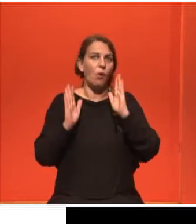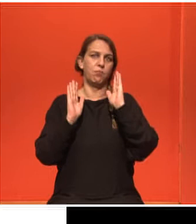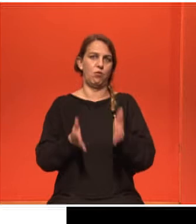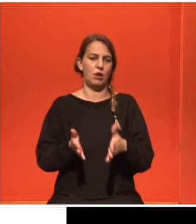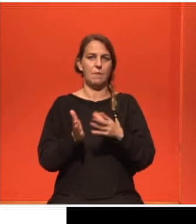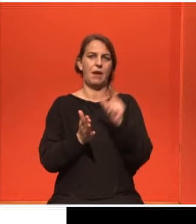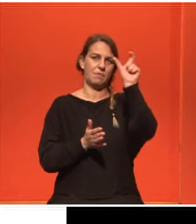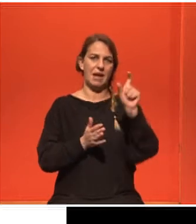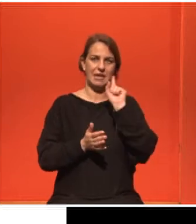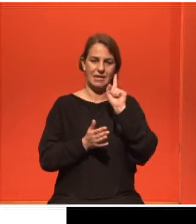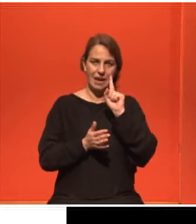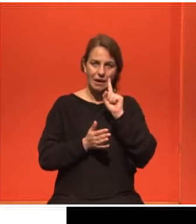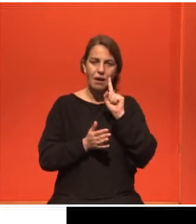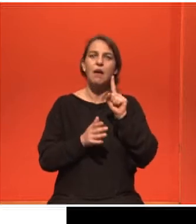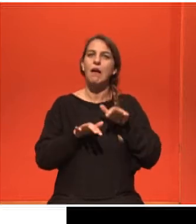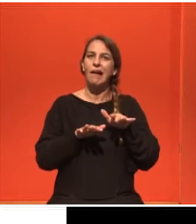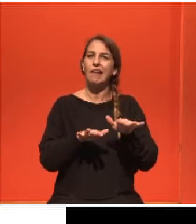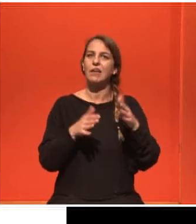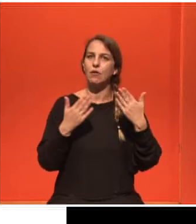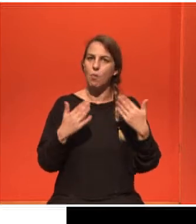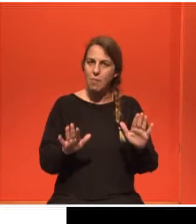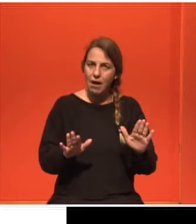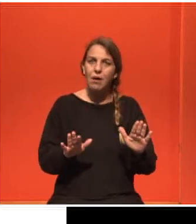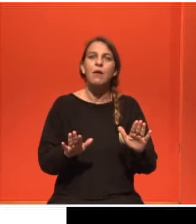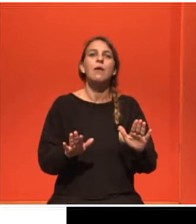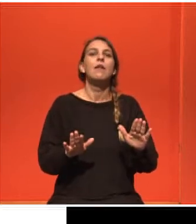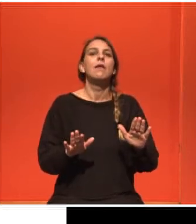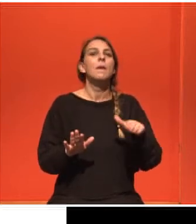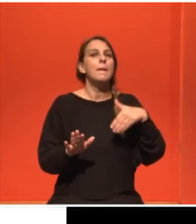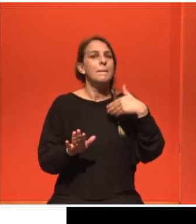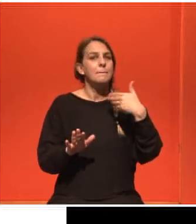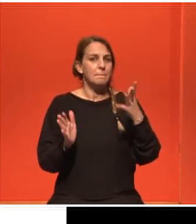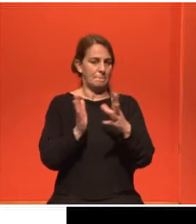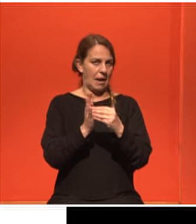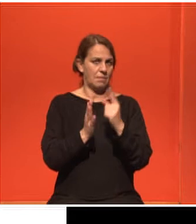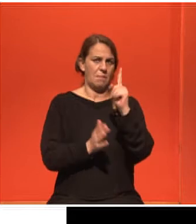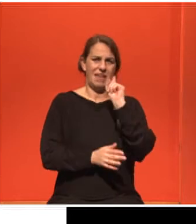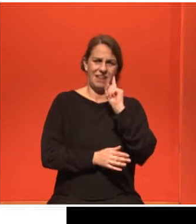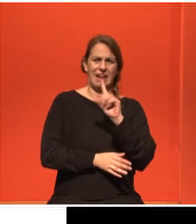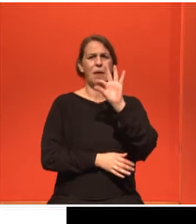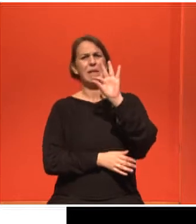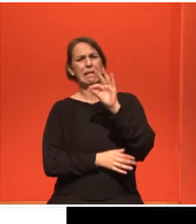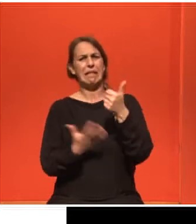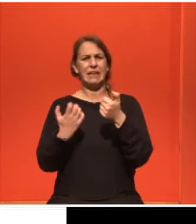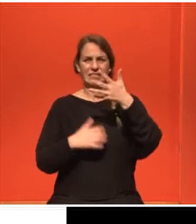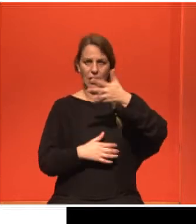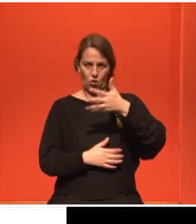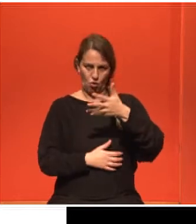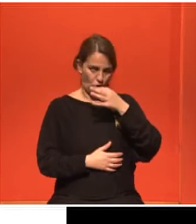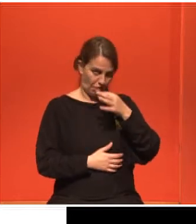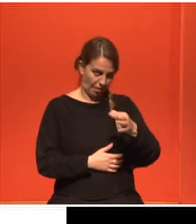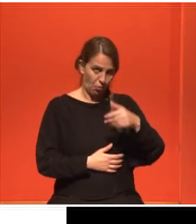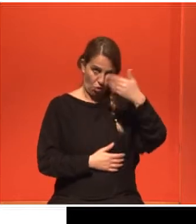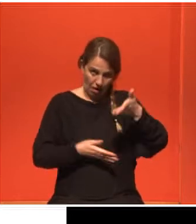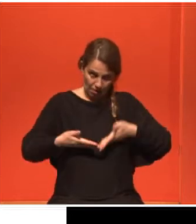έχει πιθανότητα επίτευξης εγκυμοσύνης, δεν μπορεί να προσφέρουμε διατήρησης γονιμότητας σε μια ασθενή η οποία είναι 50 ή 60 ετών. Εννοείται ότι πρέπει να